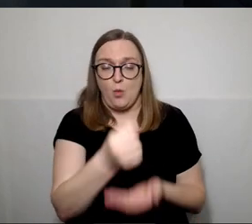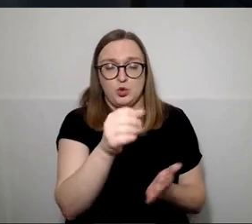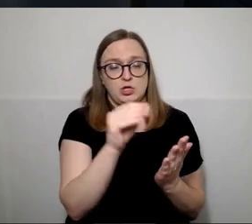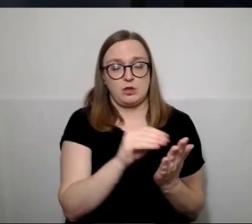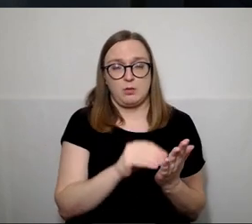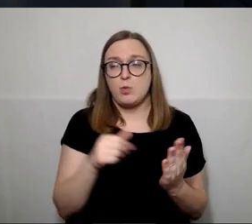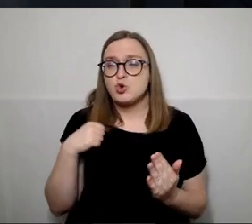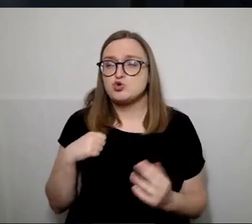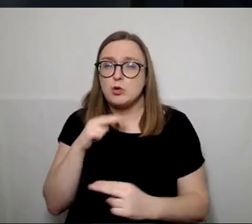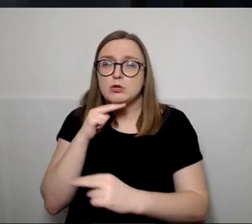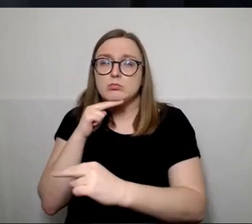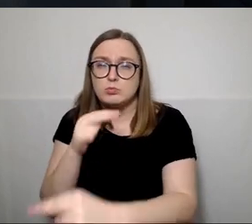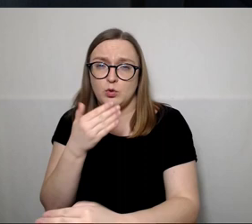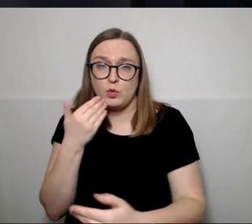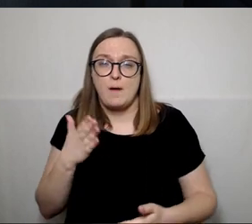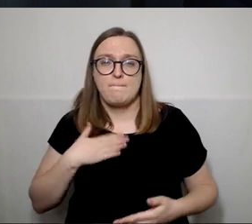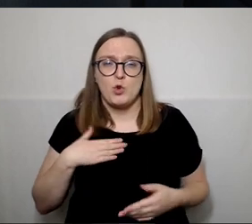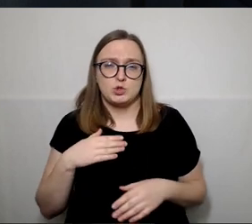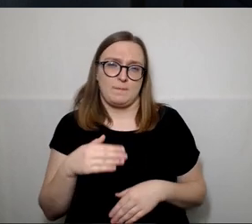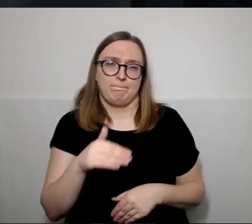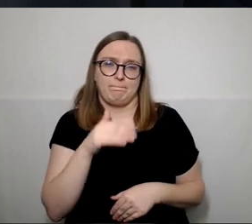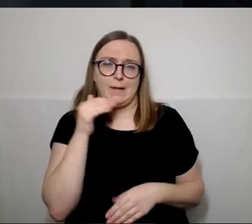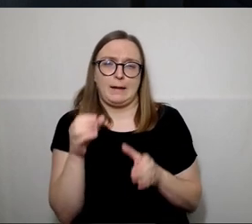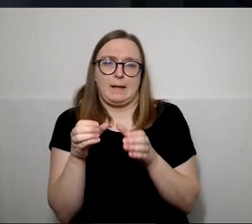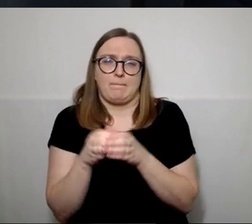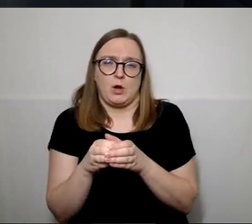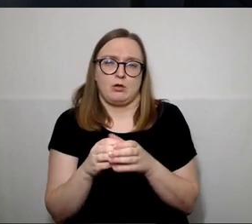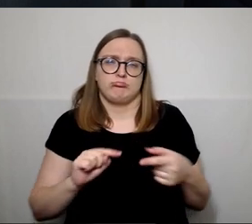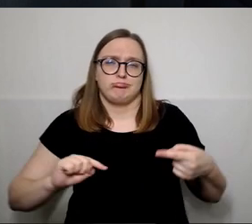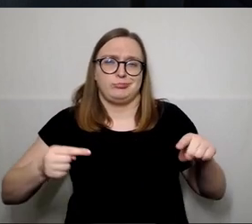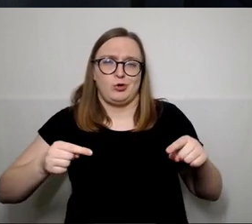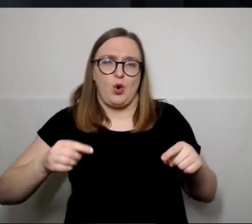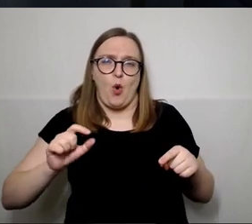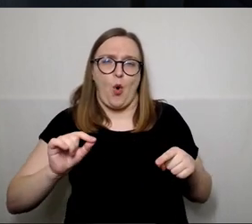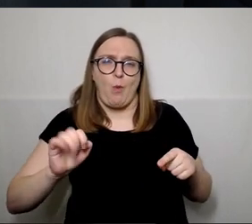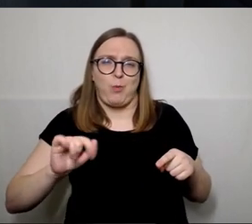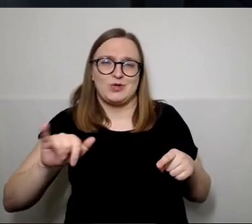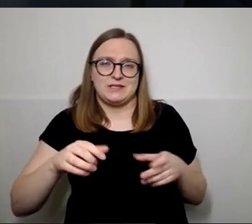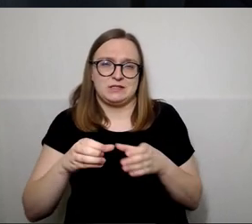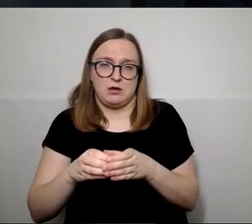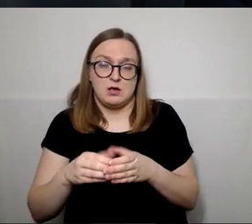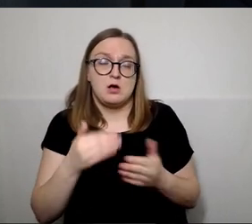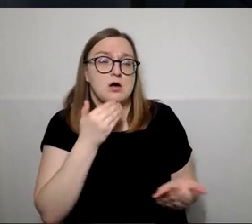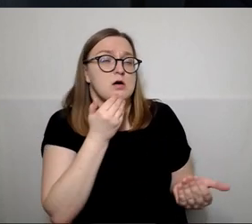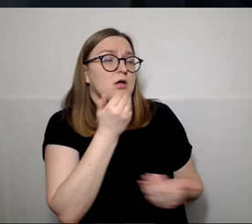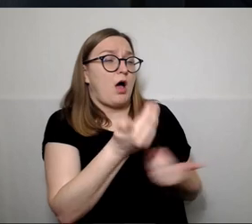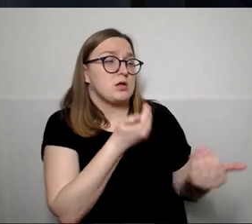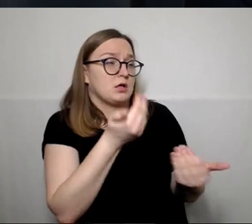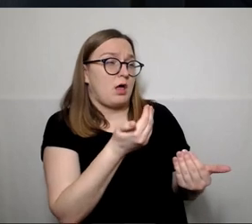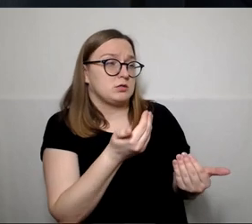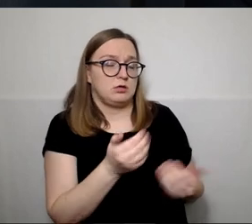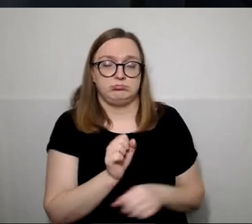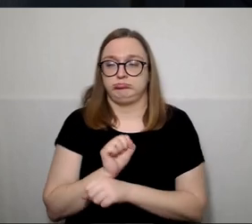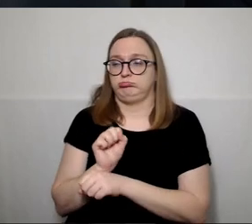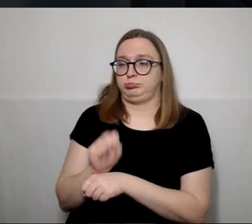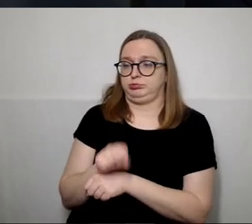mūsų, kaip opozicijos pateiktiem klausimam, tai aš nemanau, kad mes teisingai